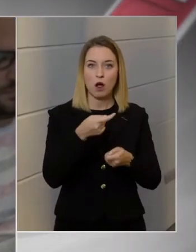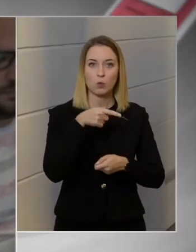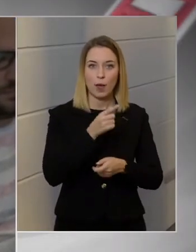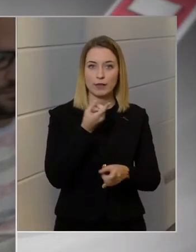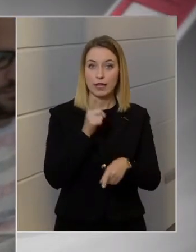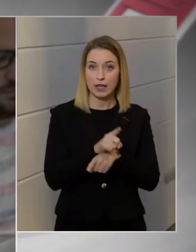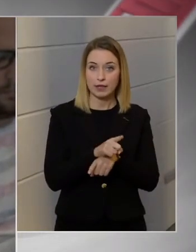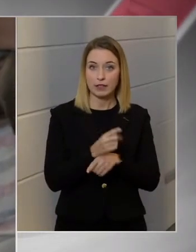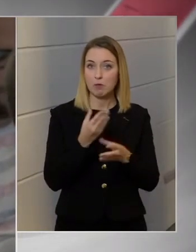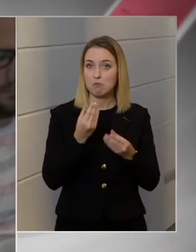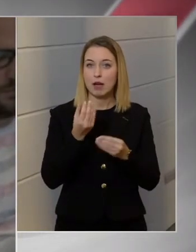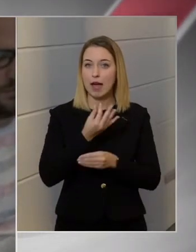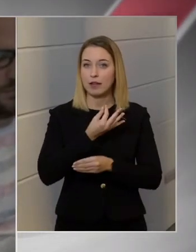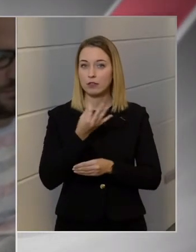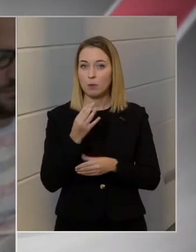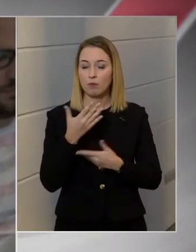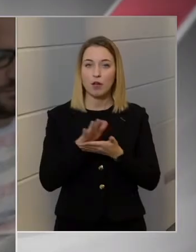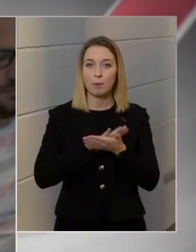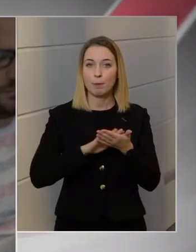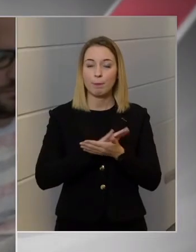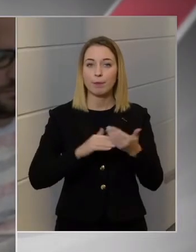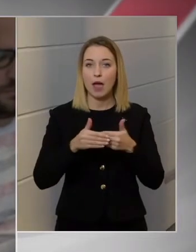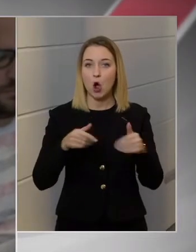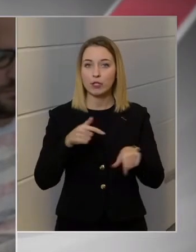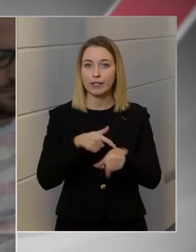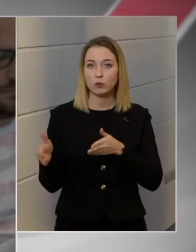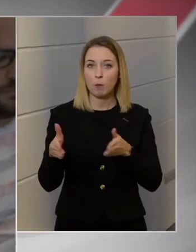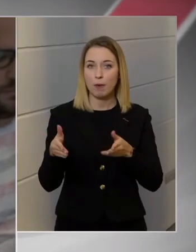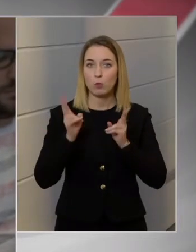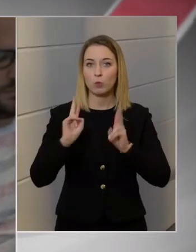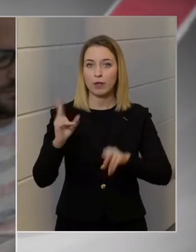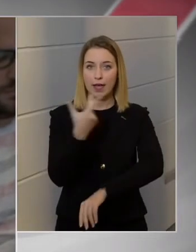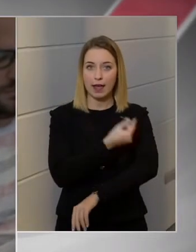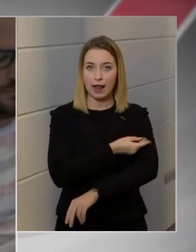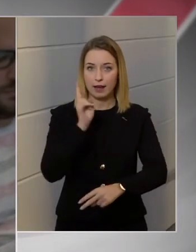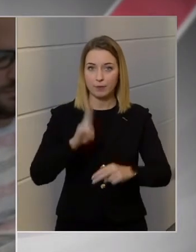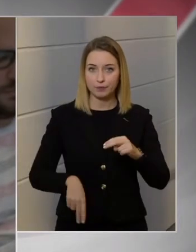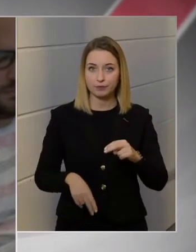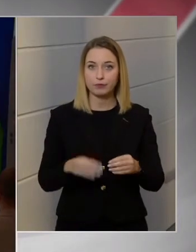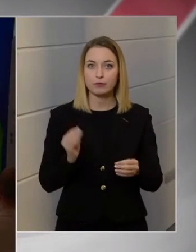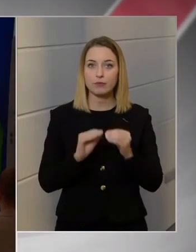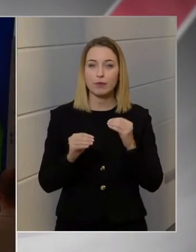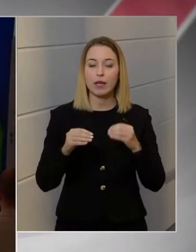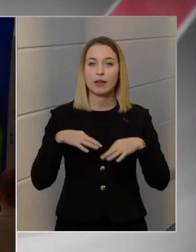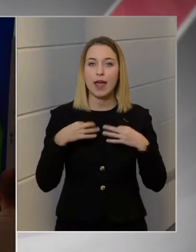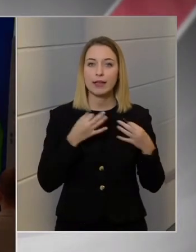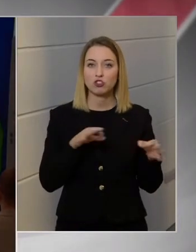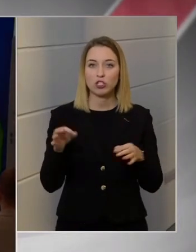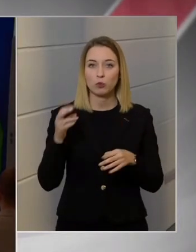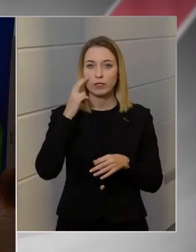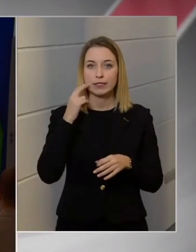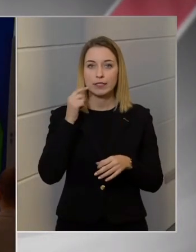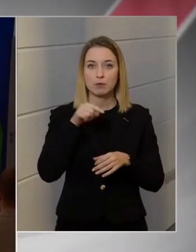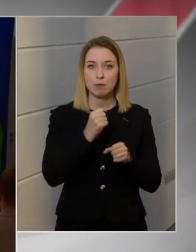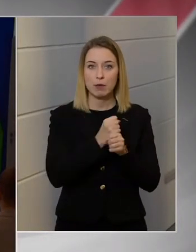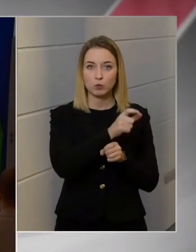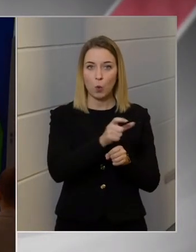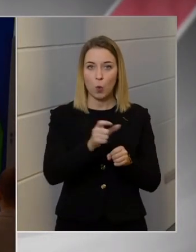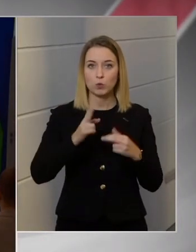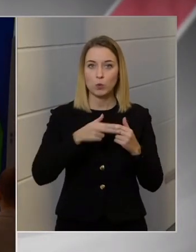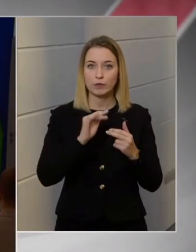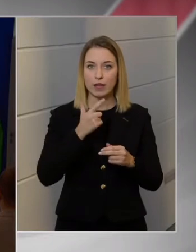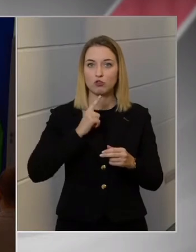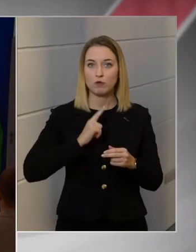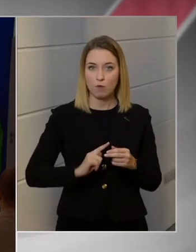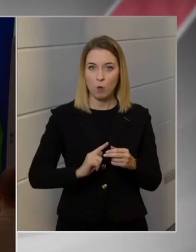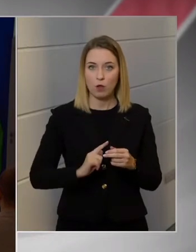elrendeli, hány napon vagy milyen határidőn belül kell majd, hogy beoltassák magukat, hiszen az egészségügyi intézményekben dolgozóknál is volt